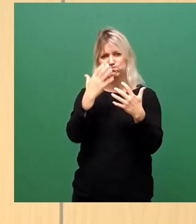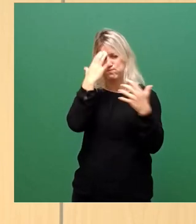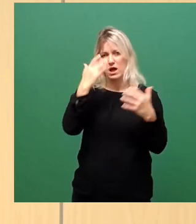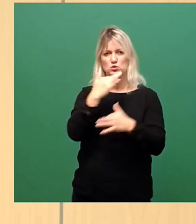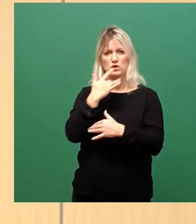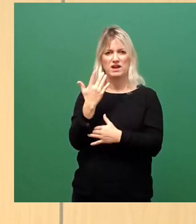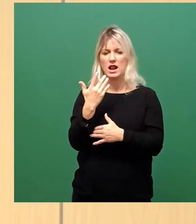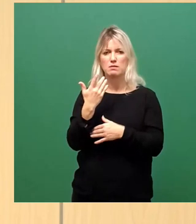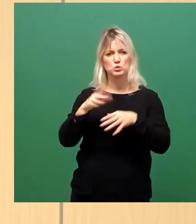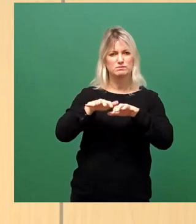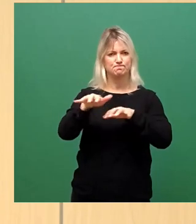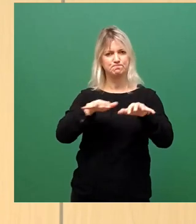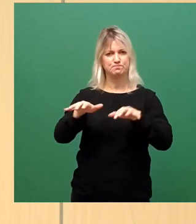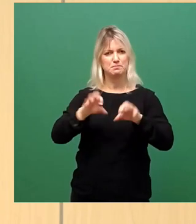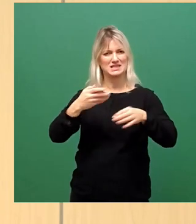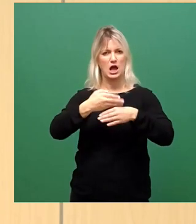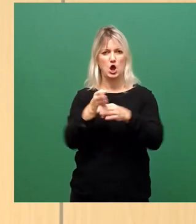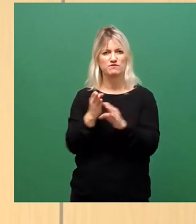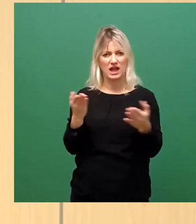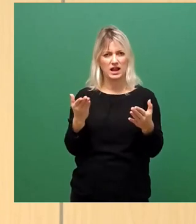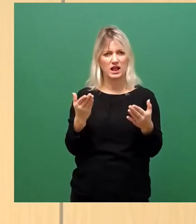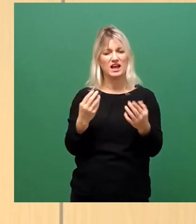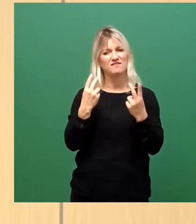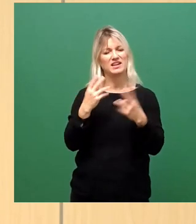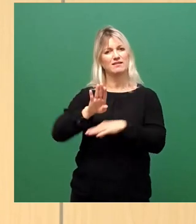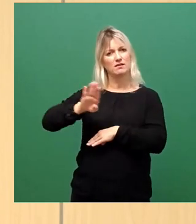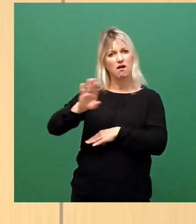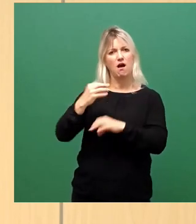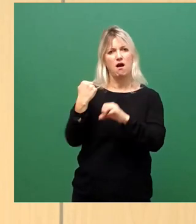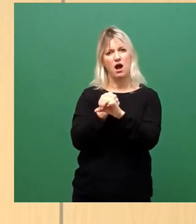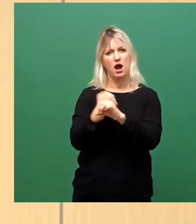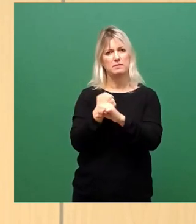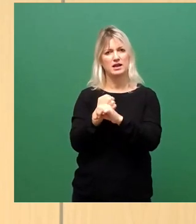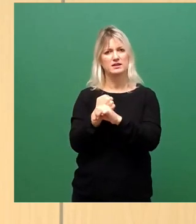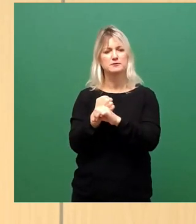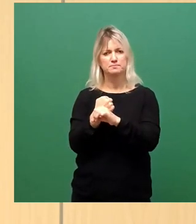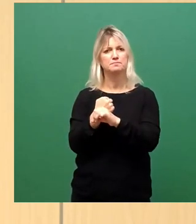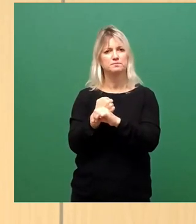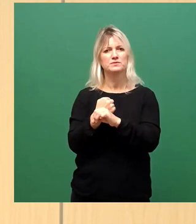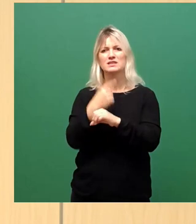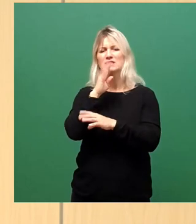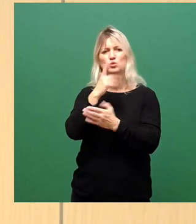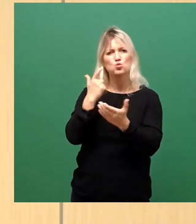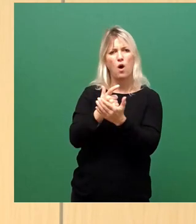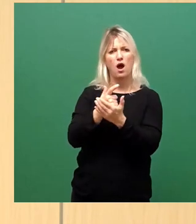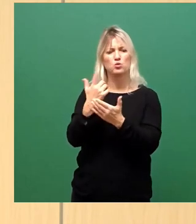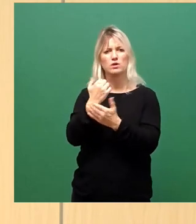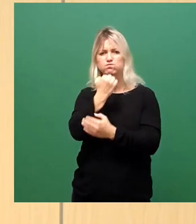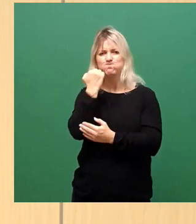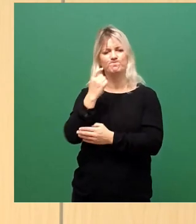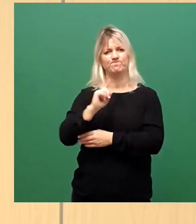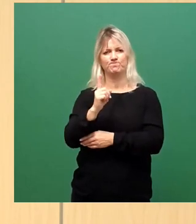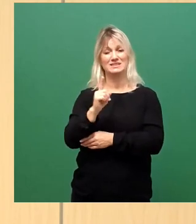dass ihre Arbeit nicht mehr ganz so hart und so verdichtet ist. Das ist ein großes Problem in der Pflege